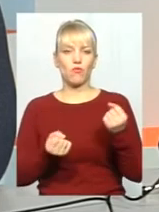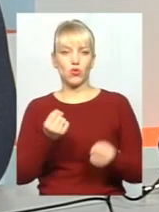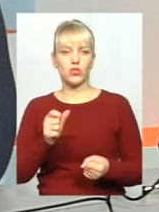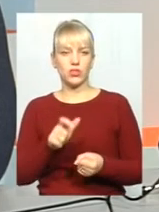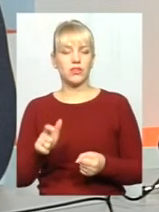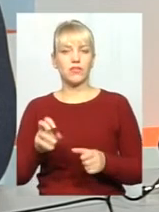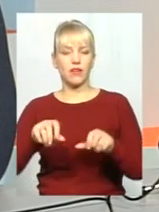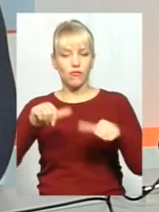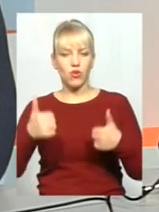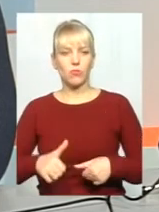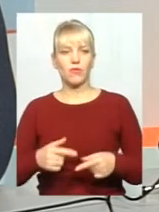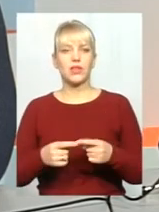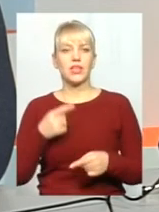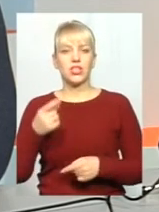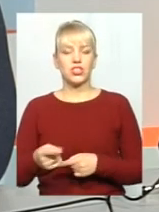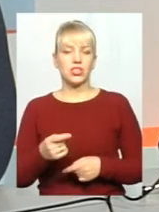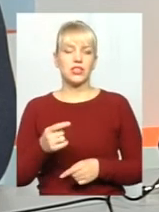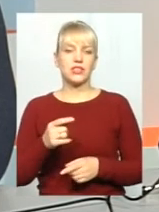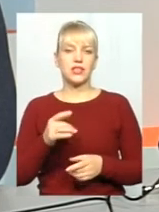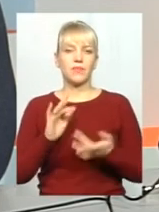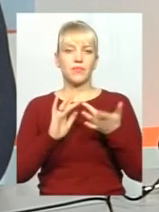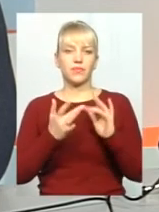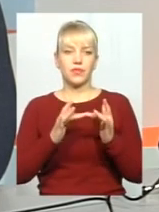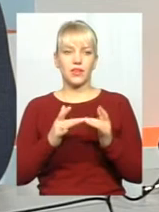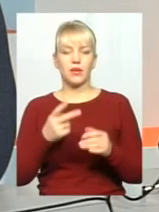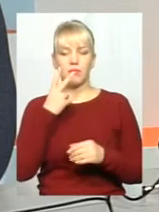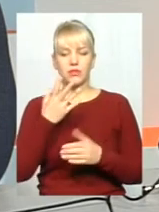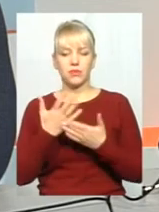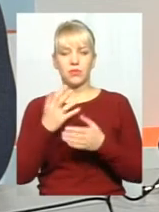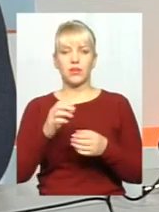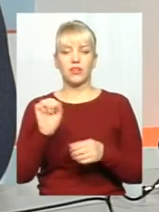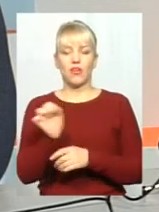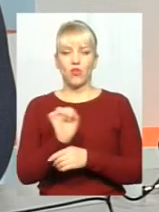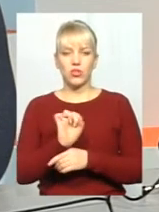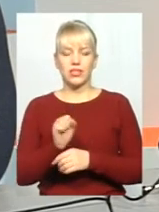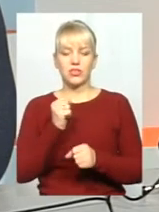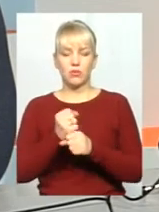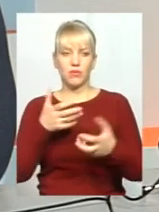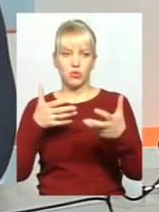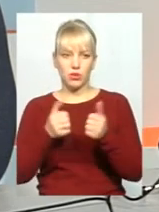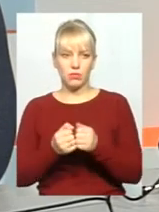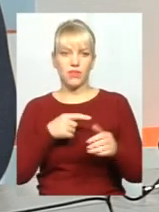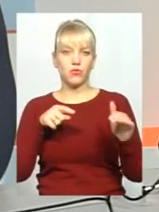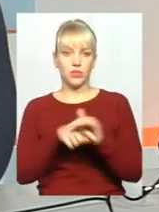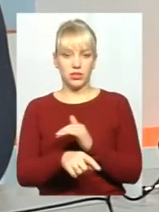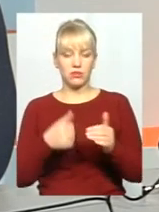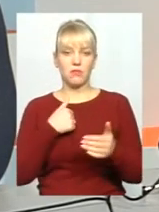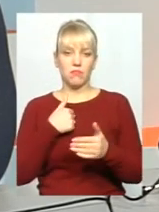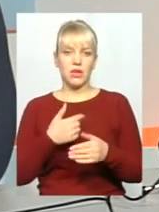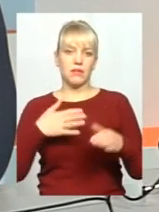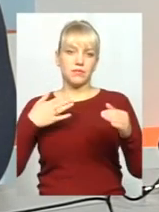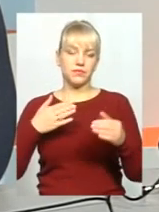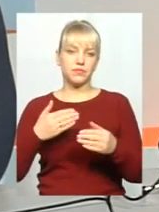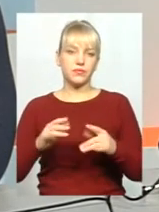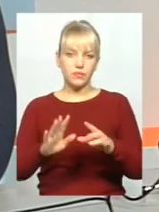інформування через соціальні мережі. Тобто, ми бачимо автомобіль, який зробив порушення або зробив ДТП та втік, публікуємо матеріали на своїй сторінці, за допомогою